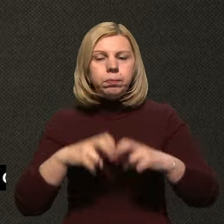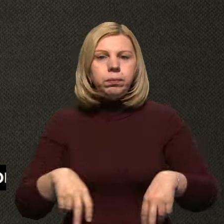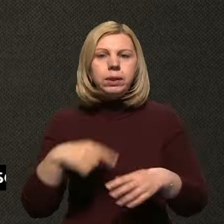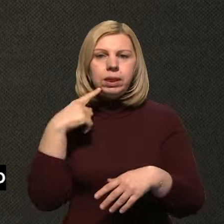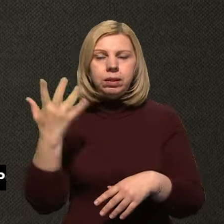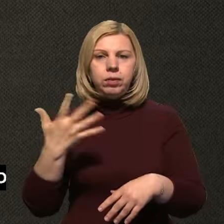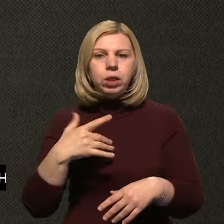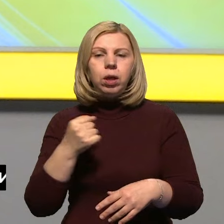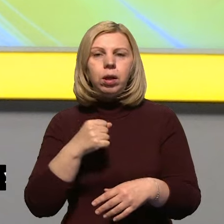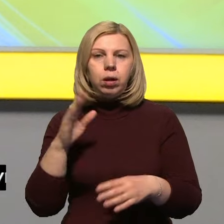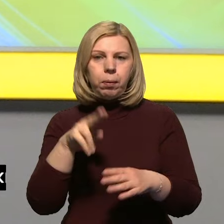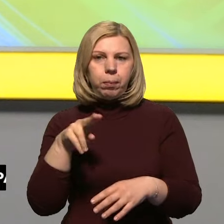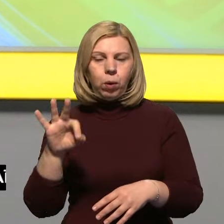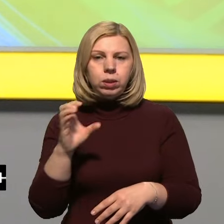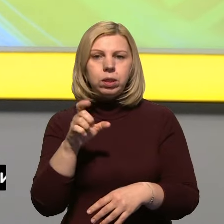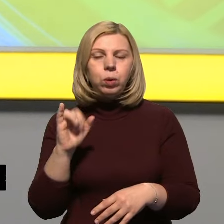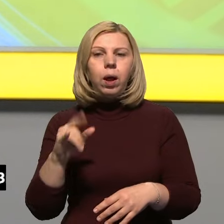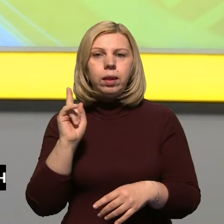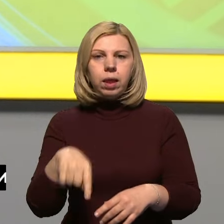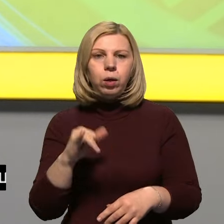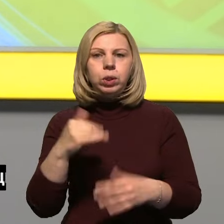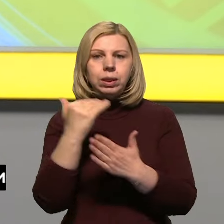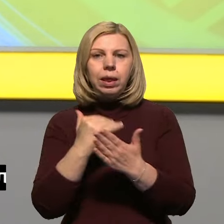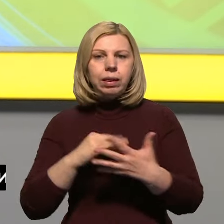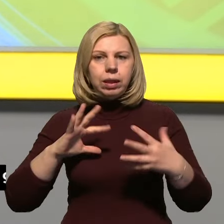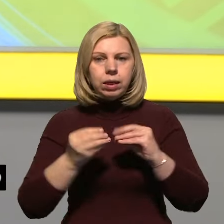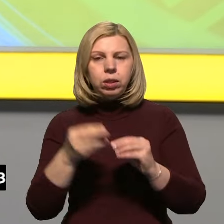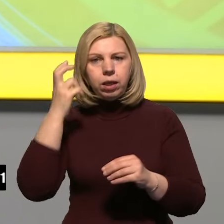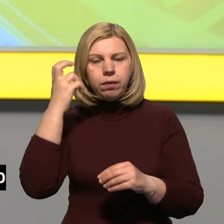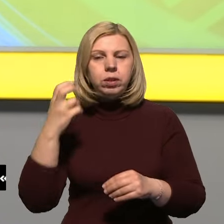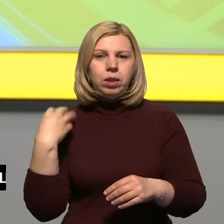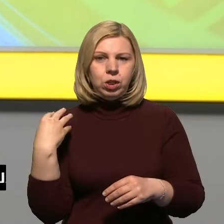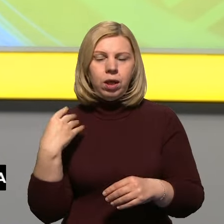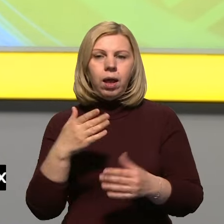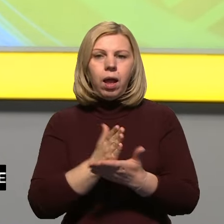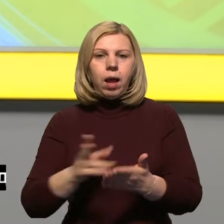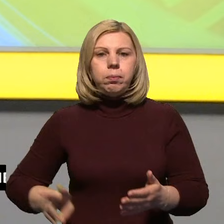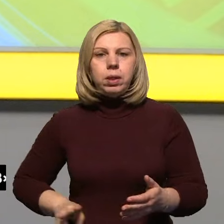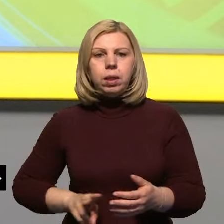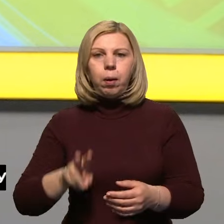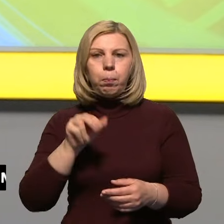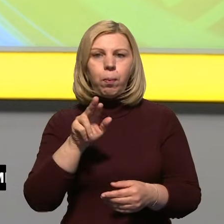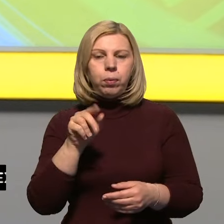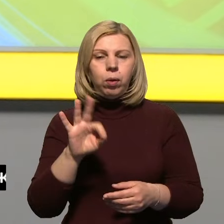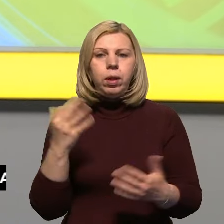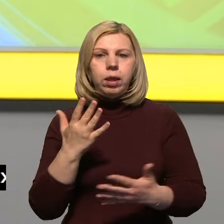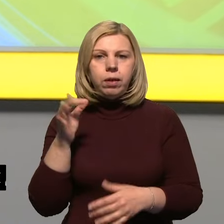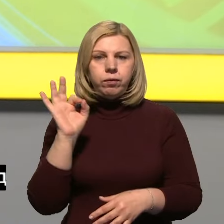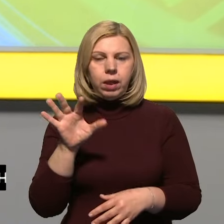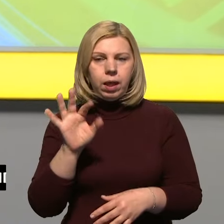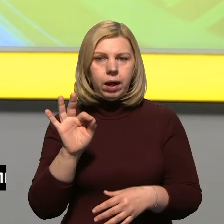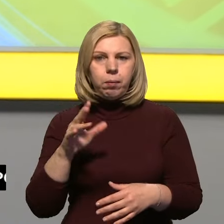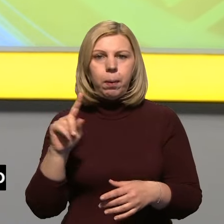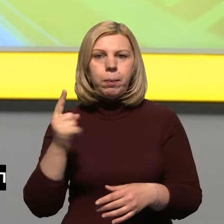звіти командування повітряних сил ЗСУ, а також статистику начальника Київської міської військової адміністрації Сергія Попка, який у